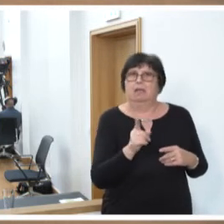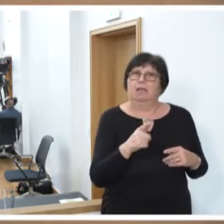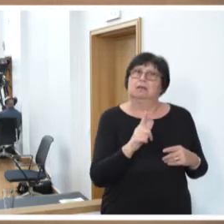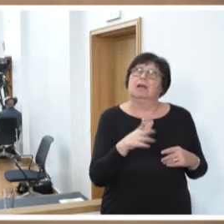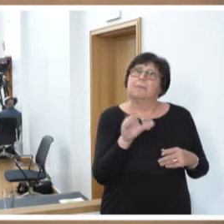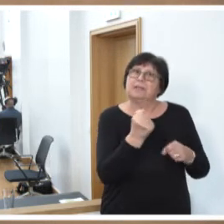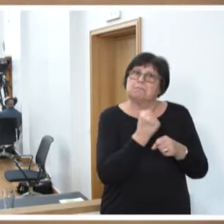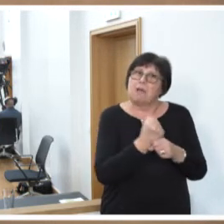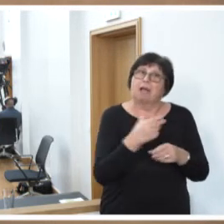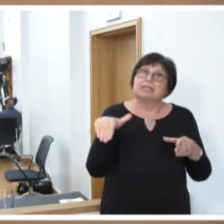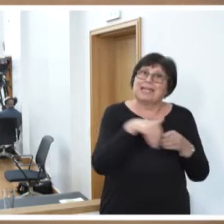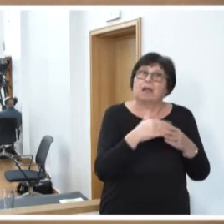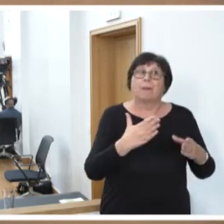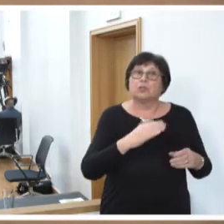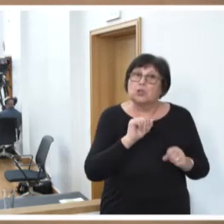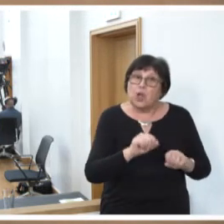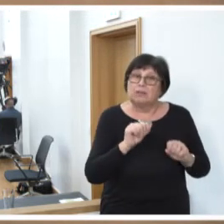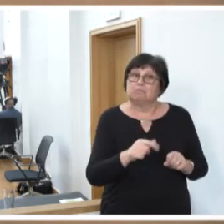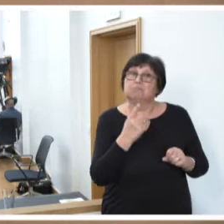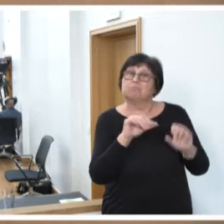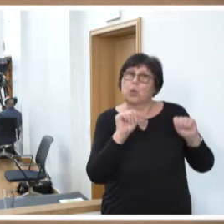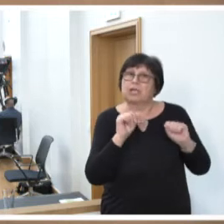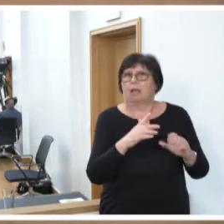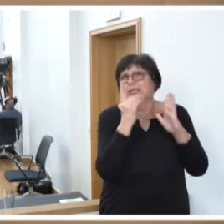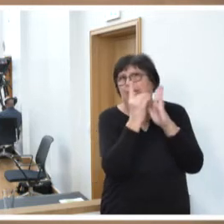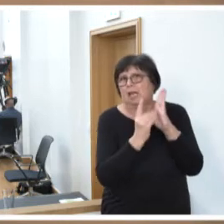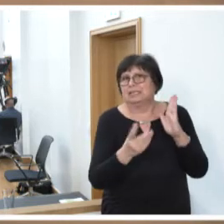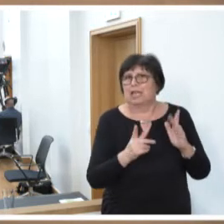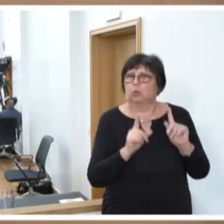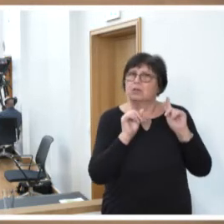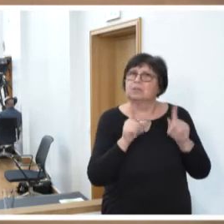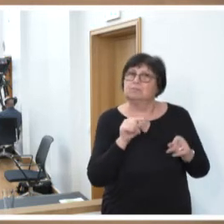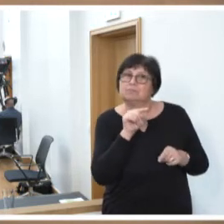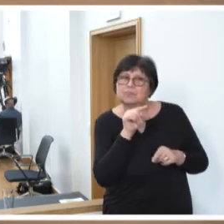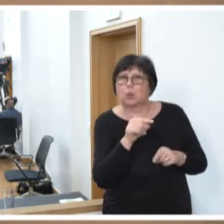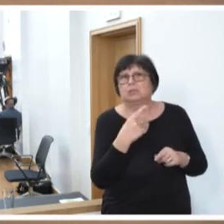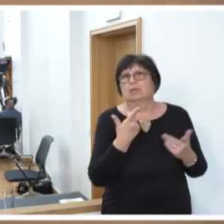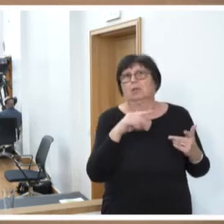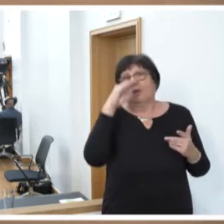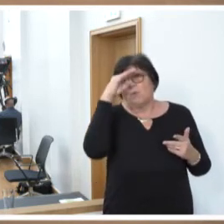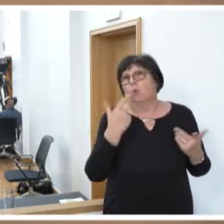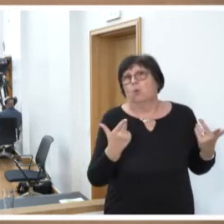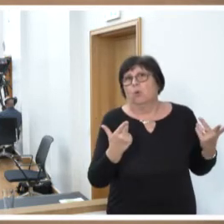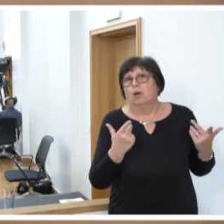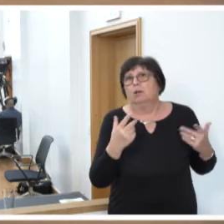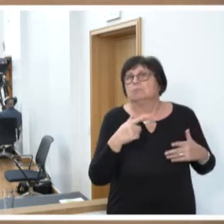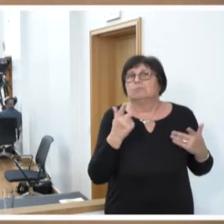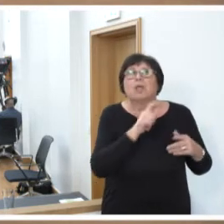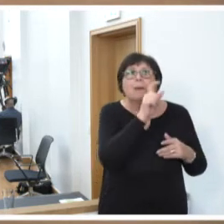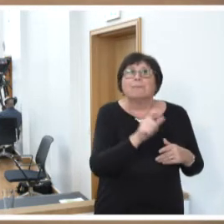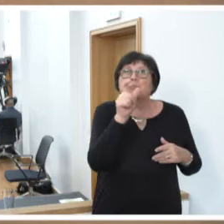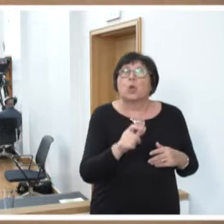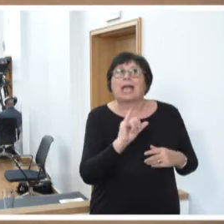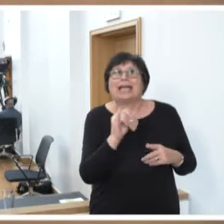können an den Möglichkeiten der Digitalisierung, dann muss man dort, wo sich durch Bekundungen von Bürgerinnen und Bürgern keine